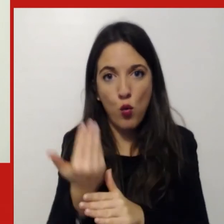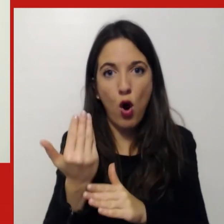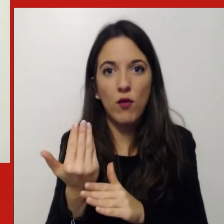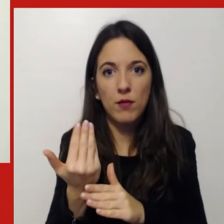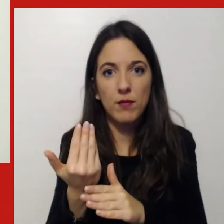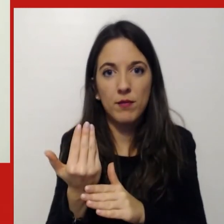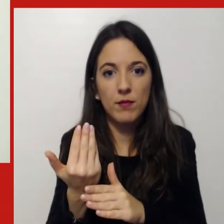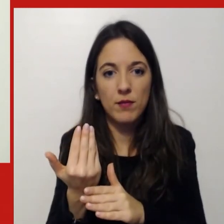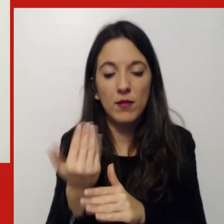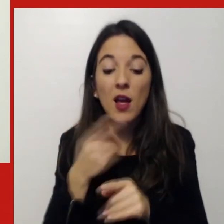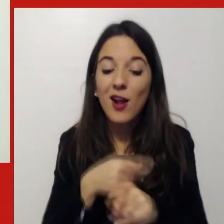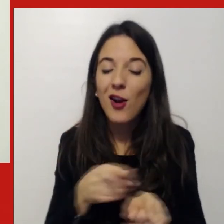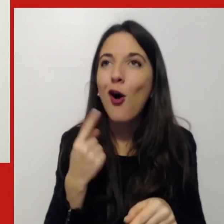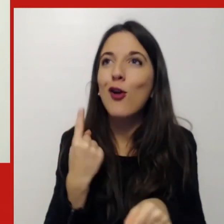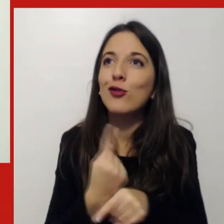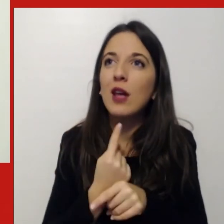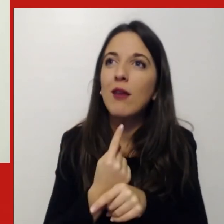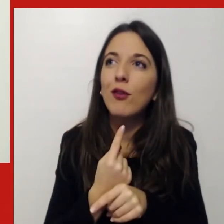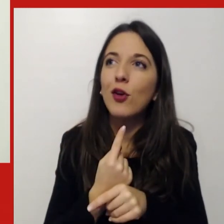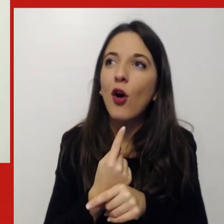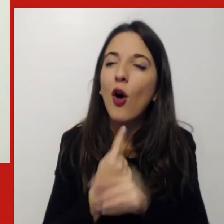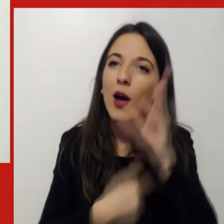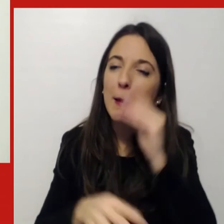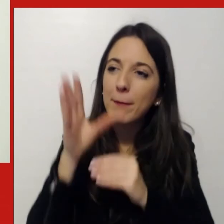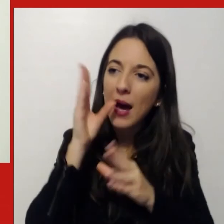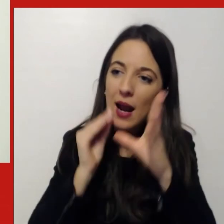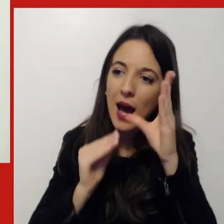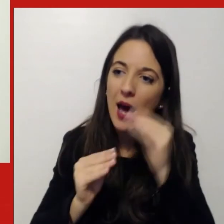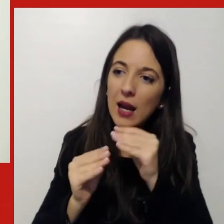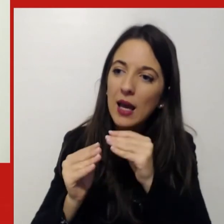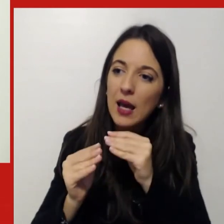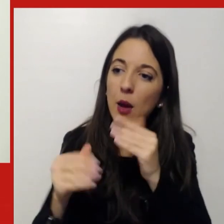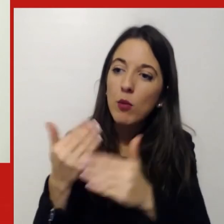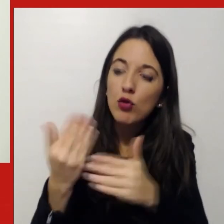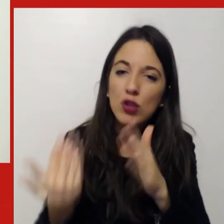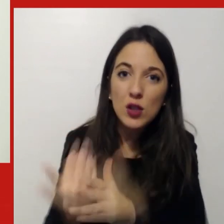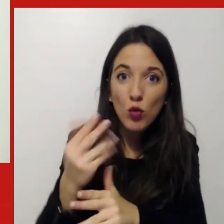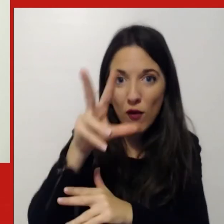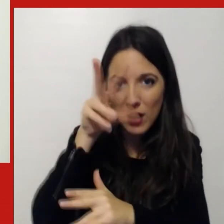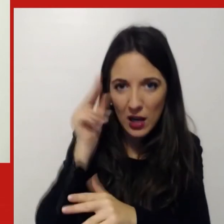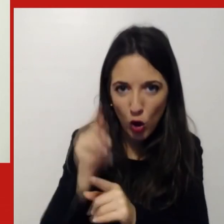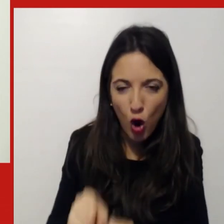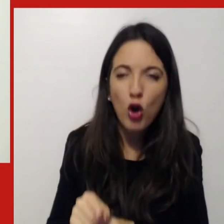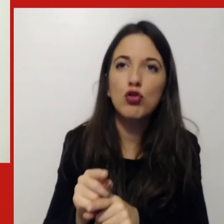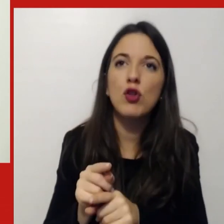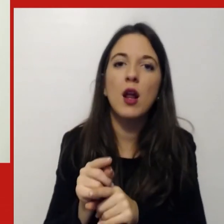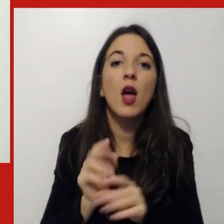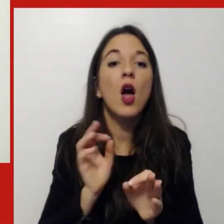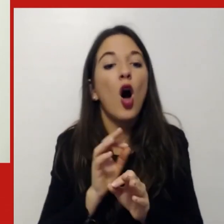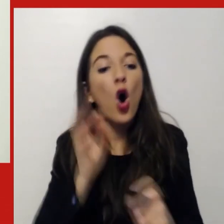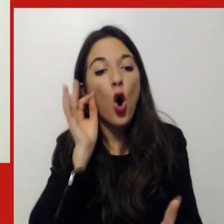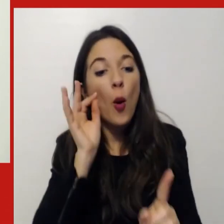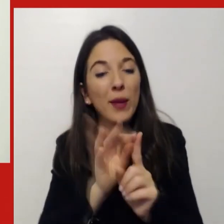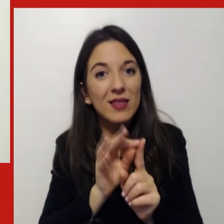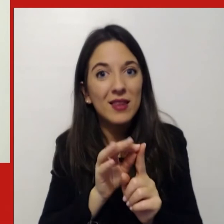cose riconoscere i processi definire degli indicatori dare degli obiettivi